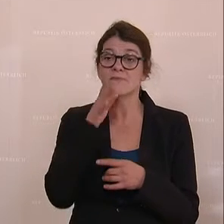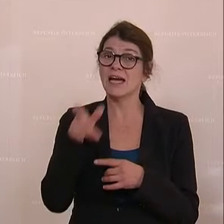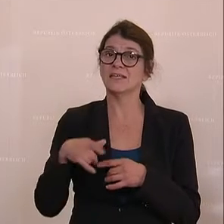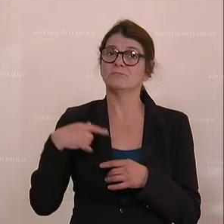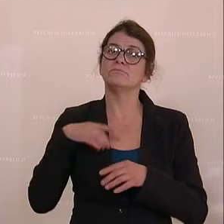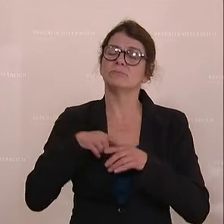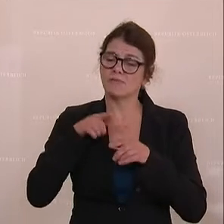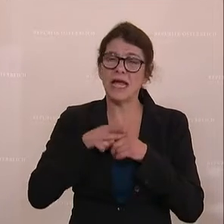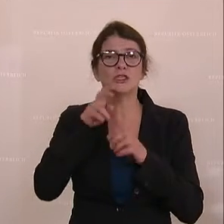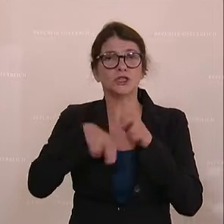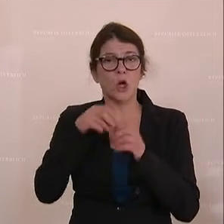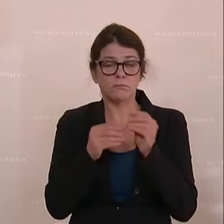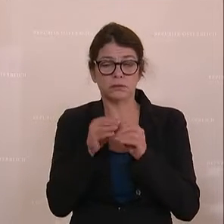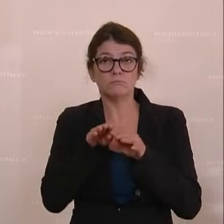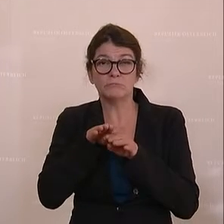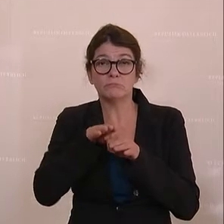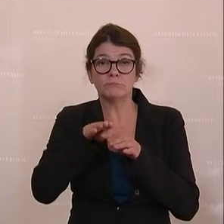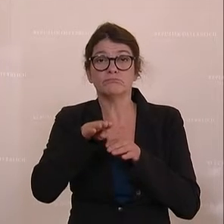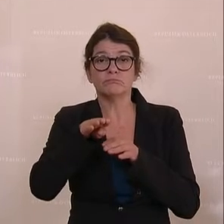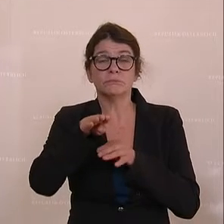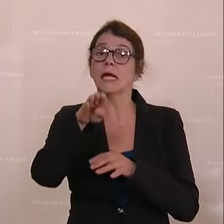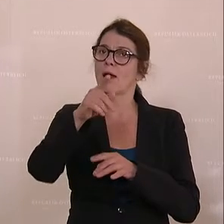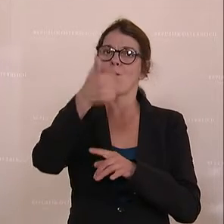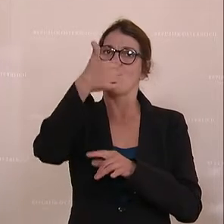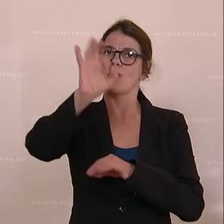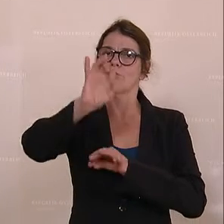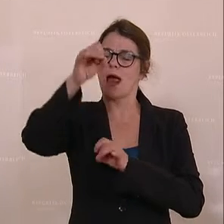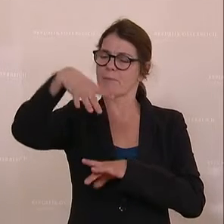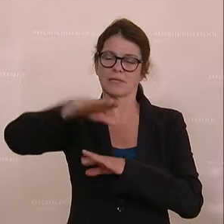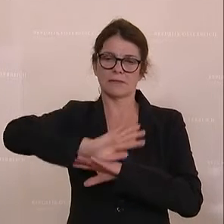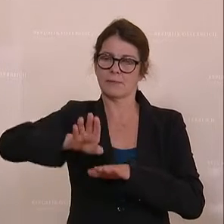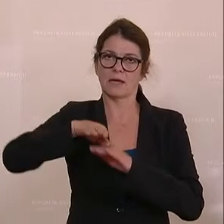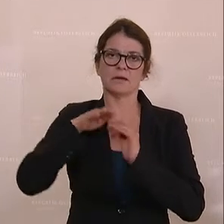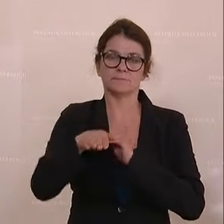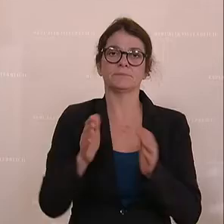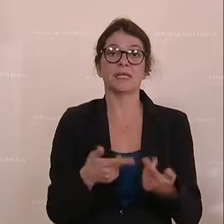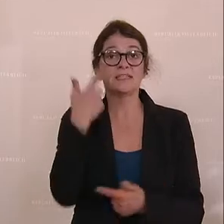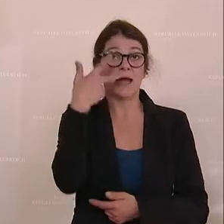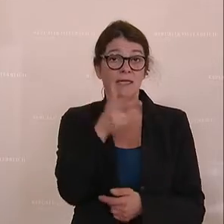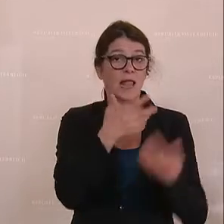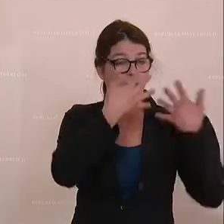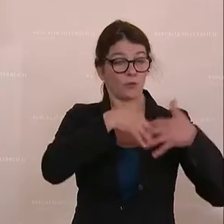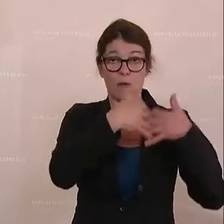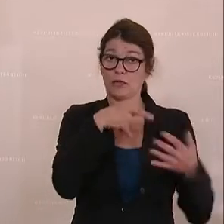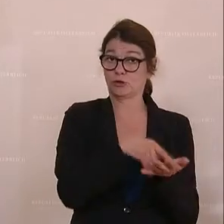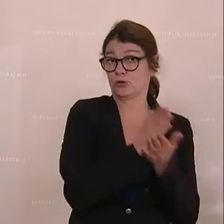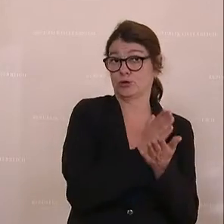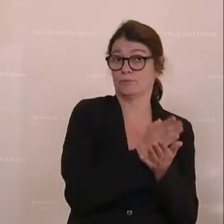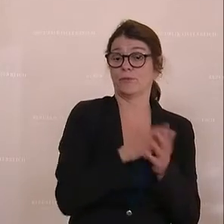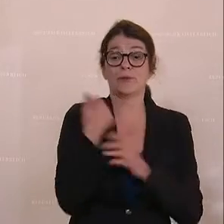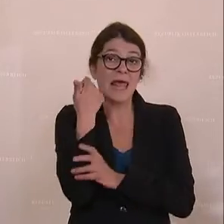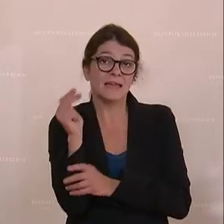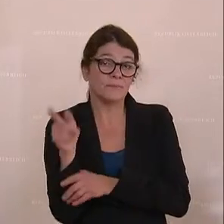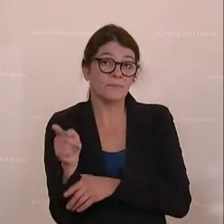Steuererhöhung zu 100 Prozent abgeschafft. Zwei Drittel davon automatisiert und ein